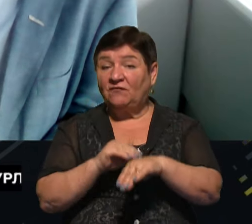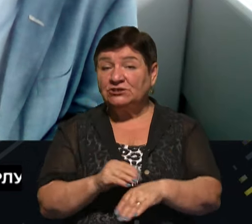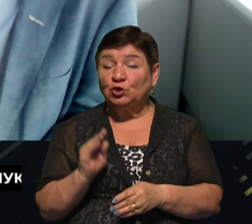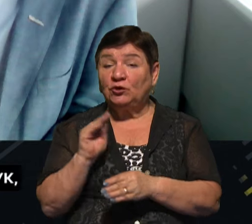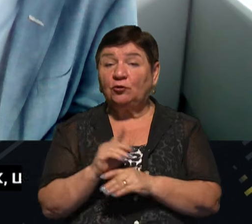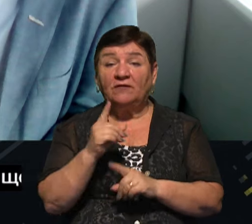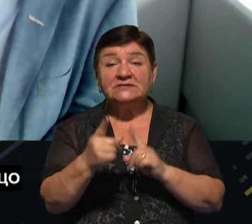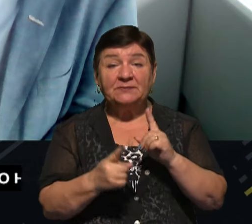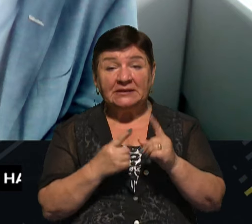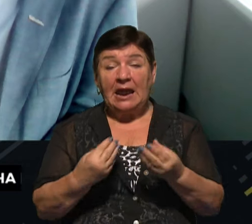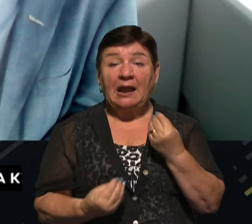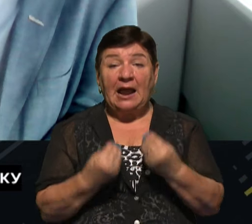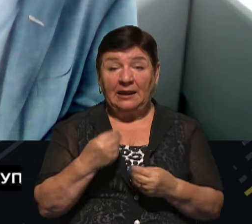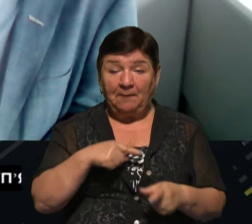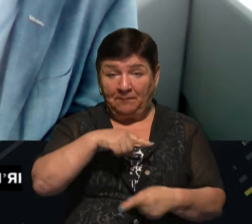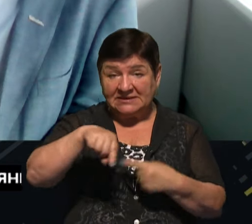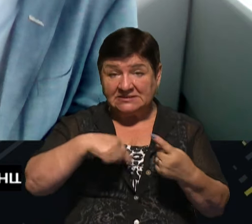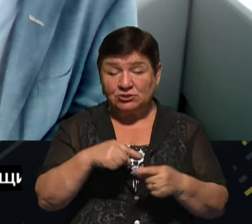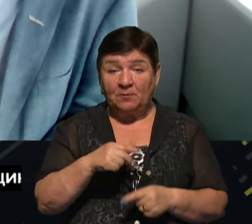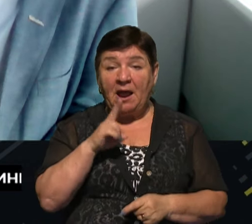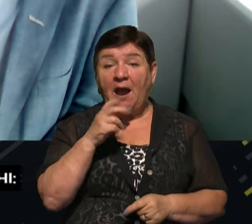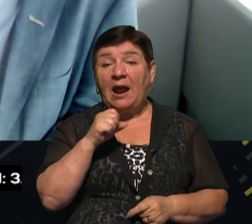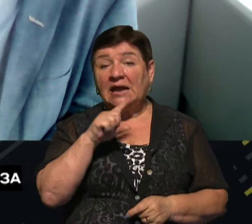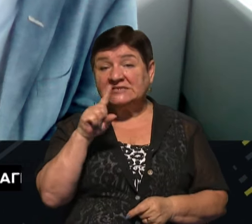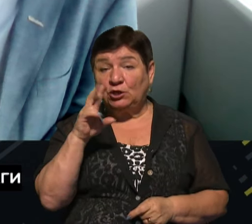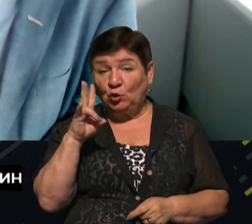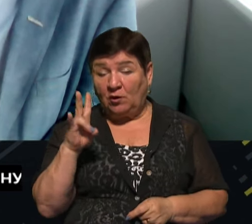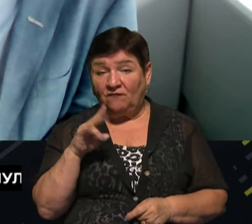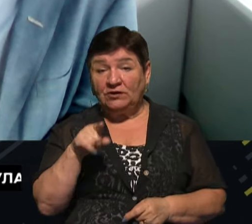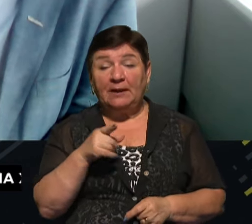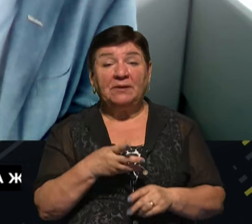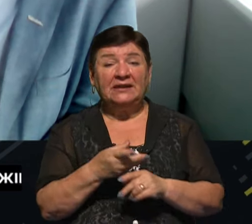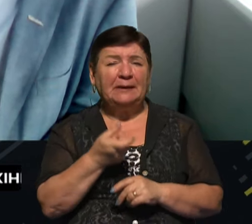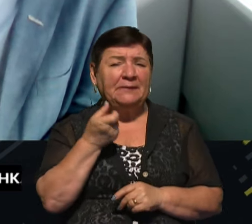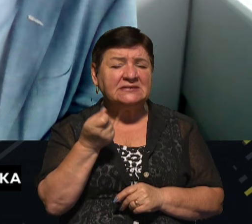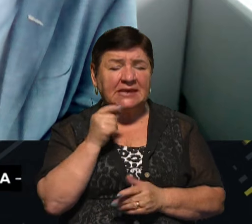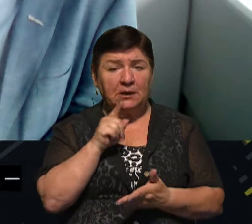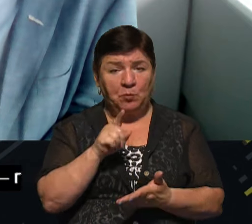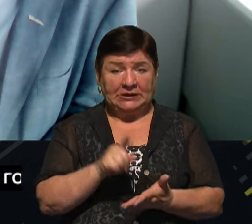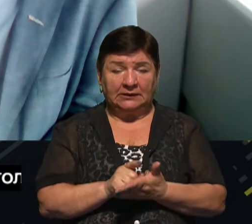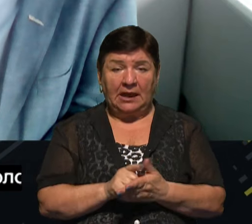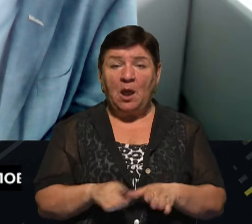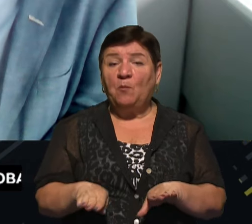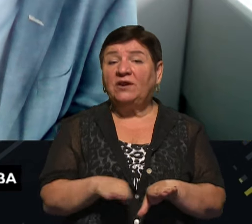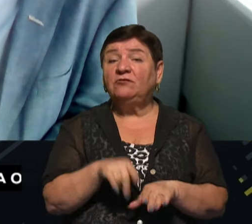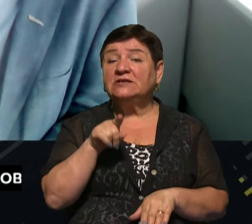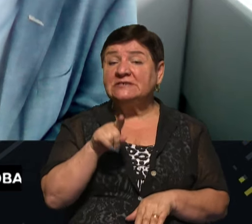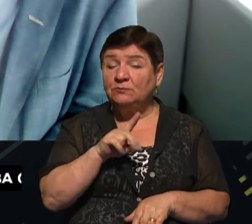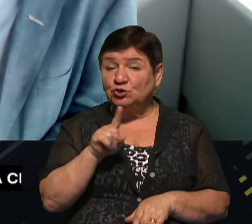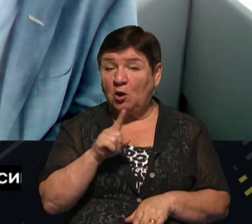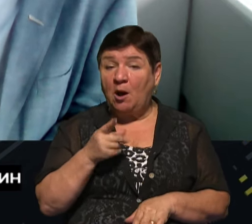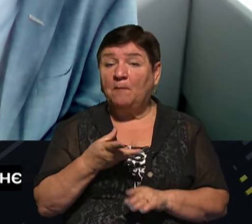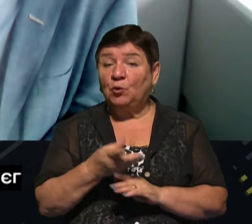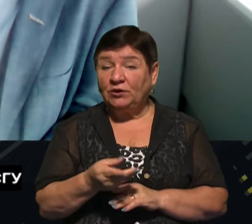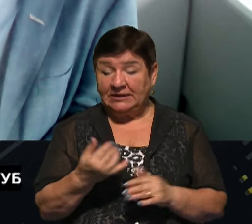зміни з геральним бізнесом, з легалізацією казино, онлайн і так далі. Вони платили мізерні податки, порівняно з тим, що платять зараз.